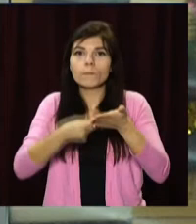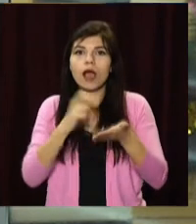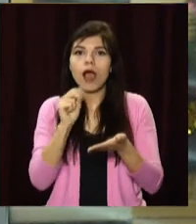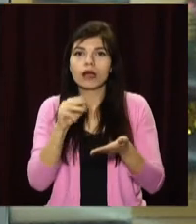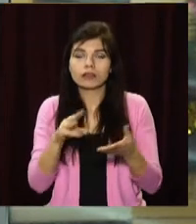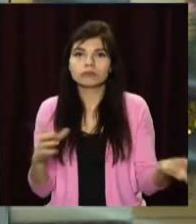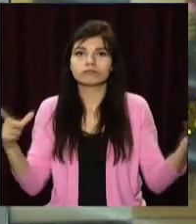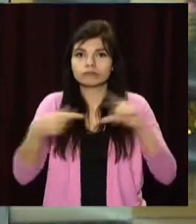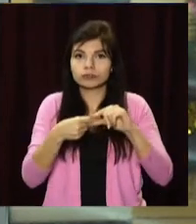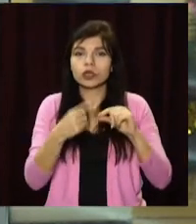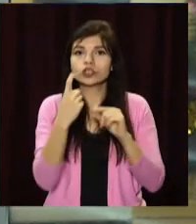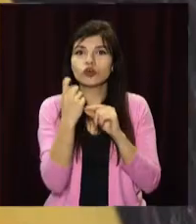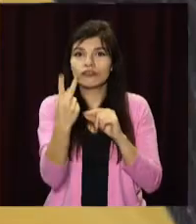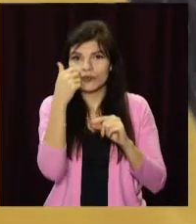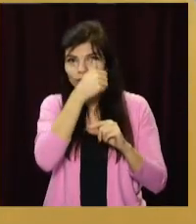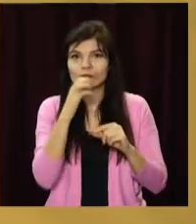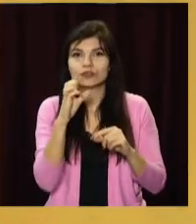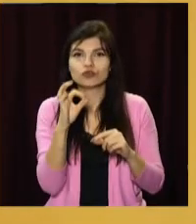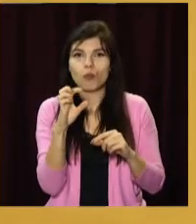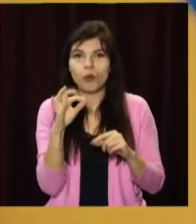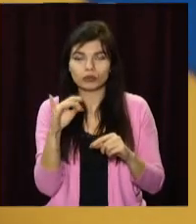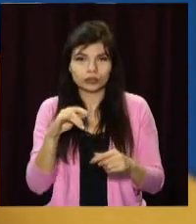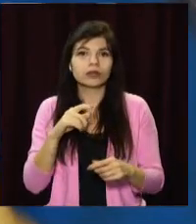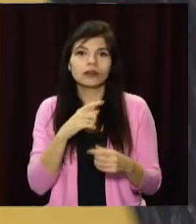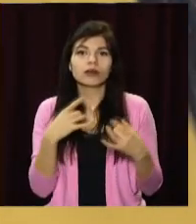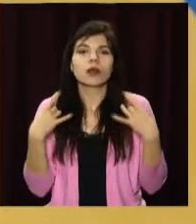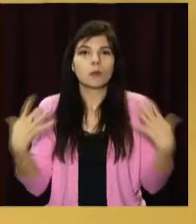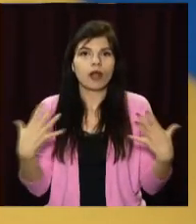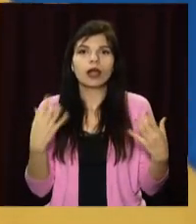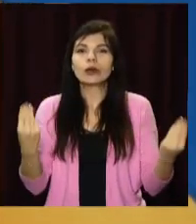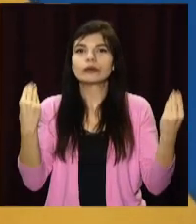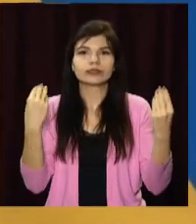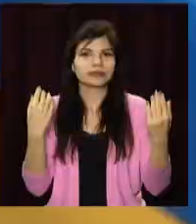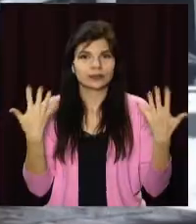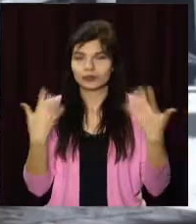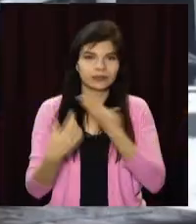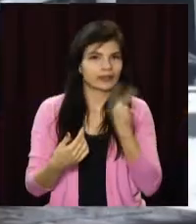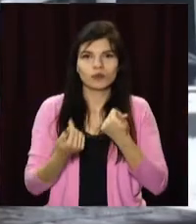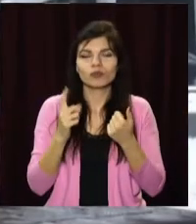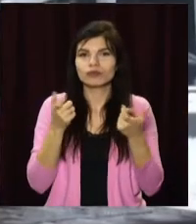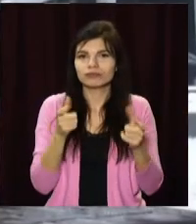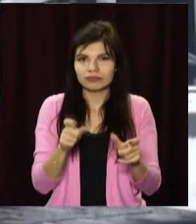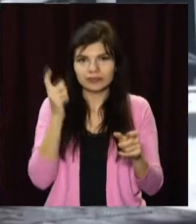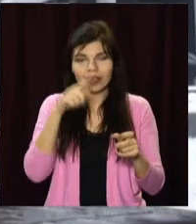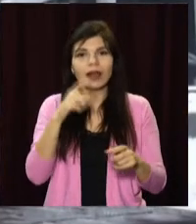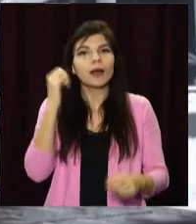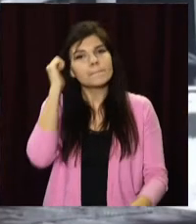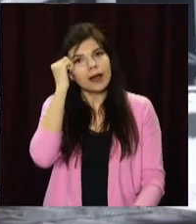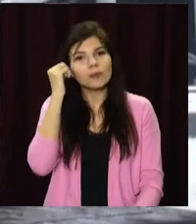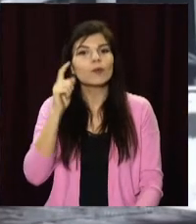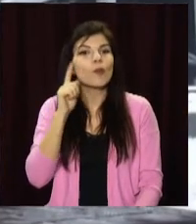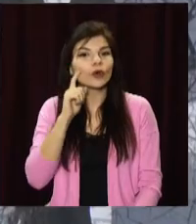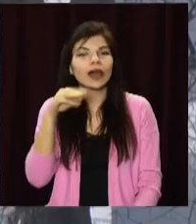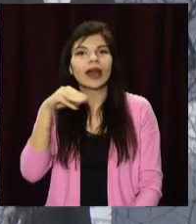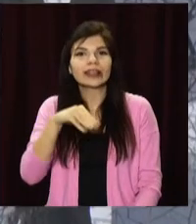народні республіки – Українська та Західноукраїнська – підписали акт злуки. 102-ру річницю Соборності святкують без урочистостей через